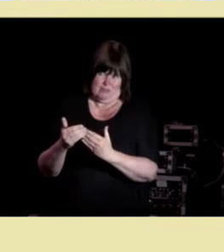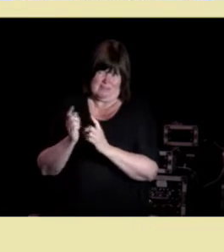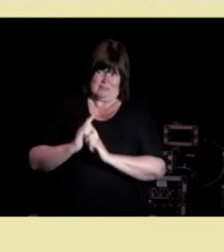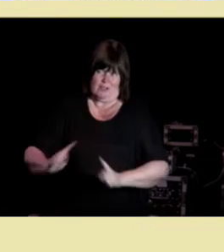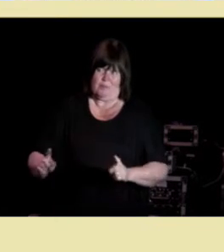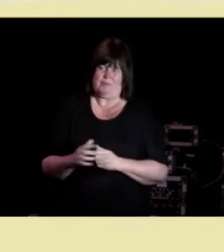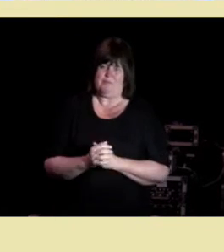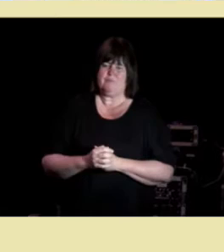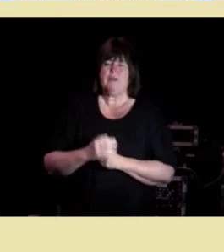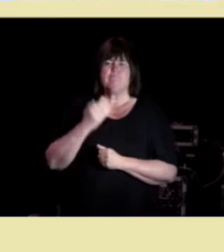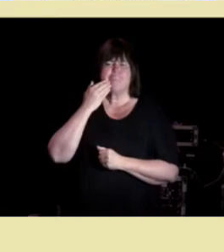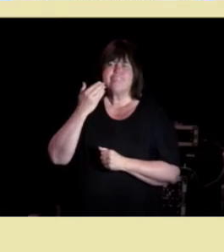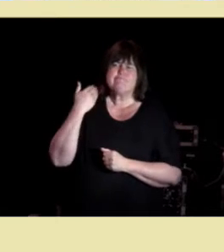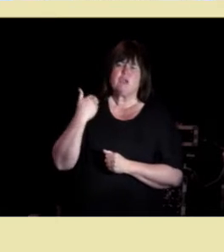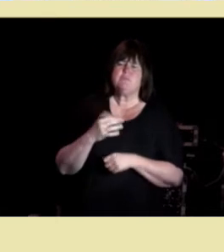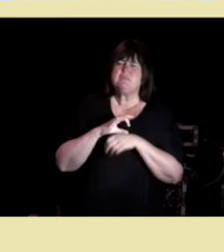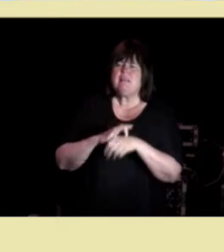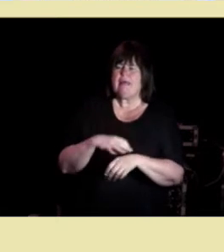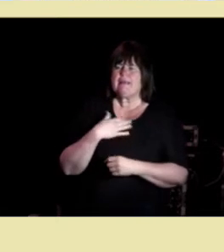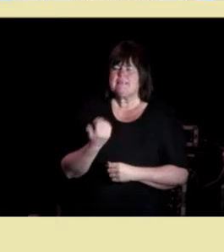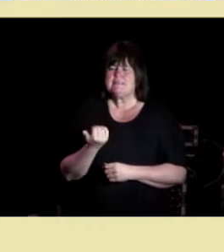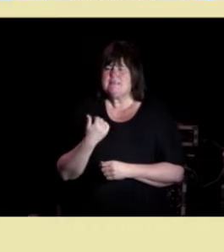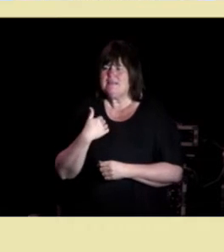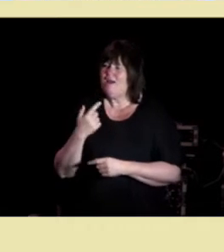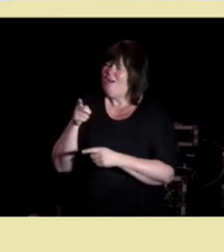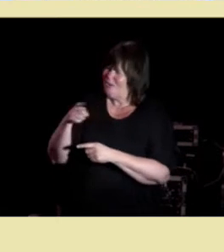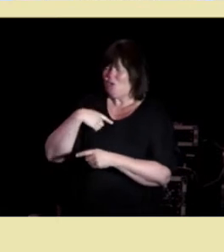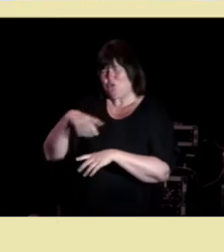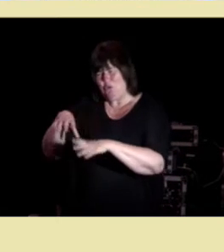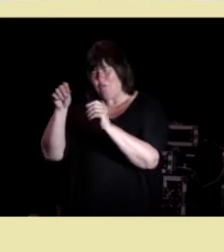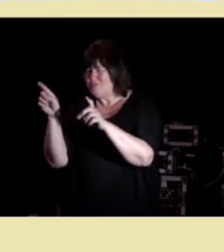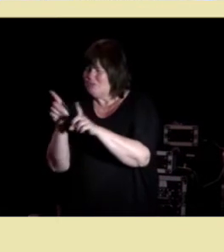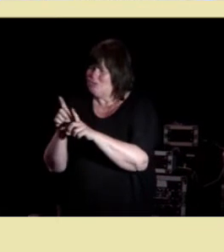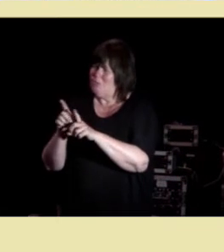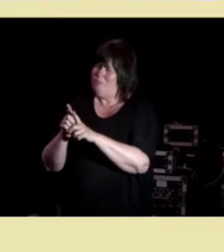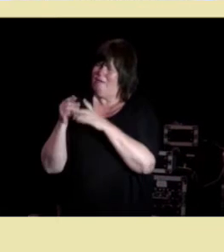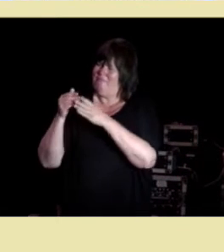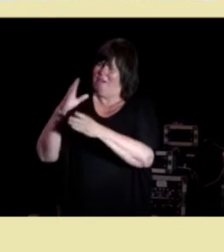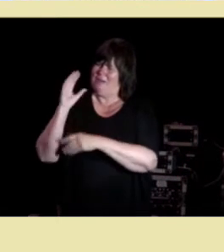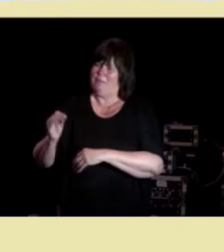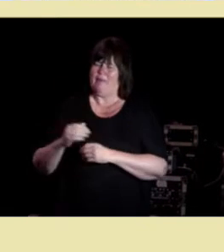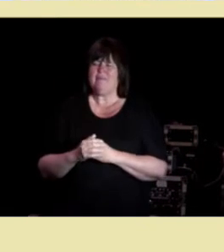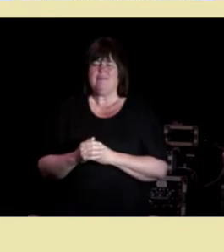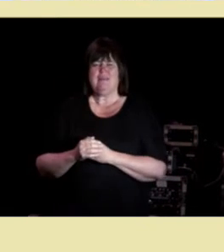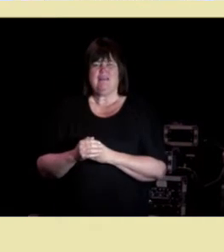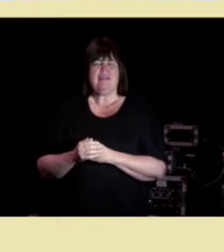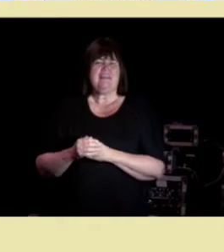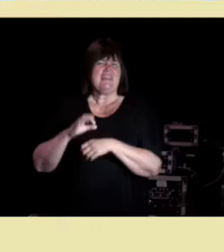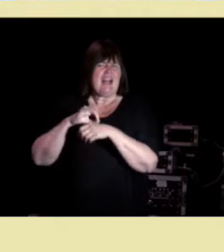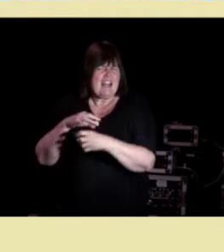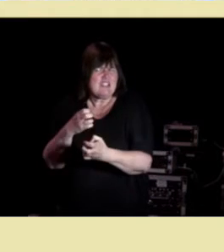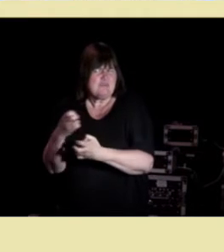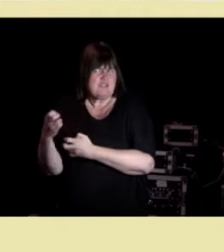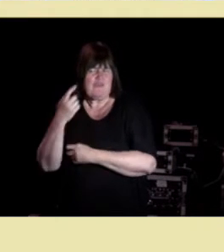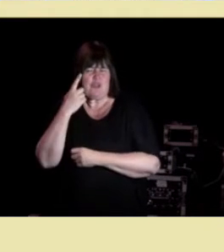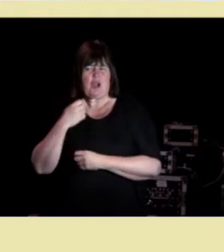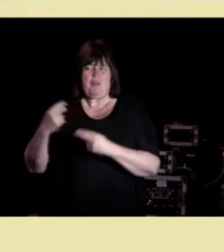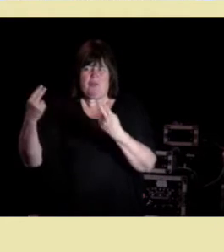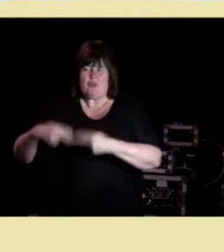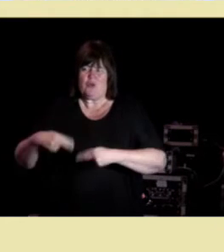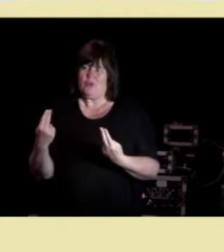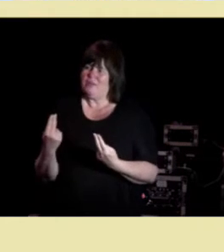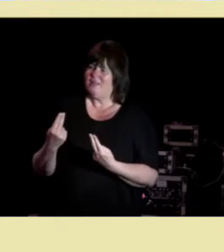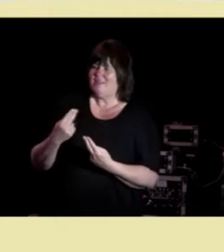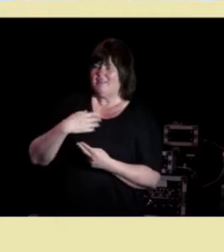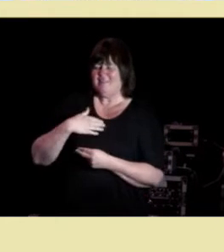den gamle dagse legen kunne oppfattes som en fergemann det finnes leger som savner den gamle rollen det er de som velmenende eksperter